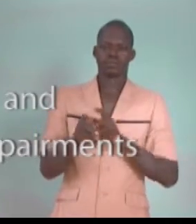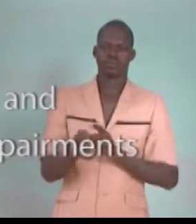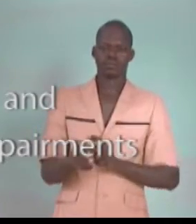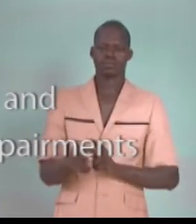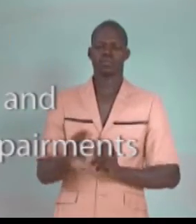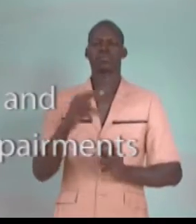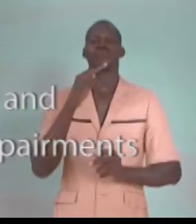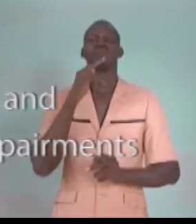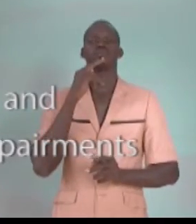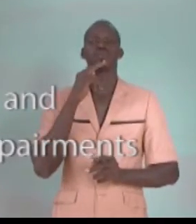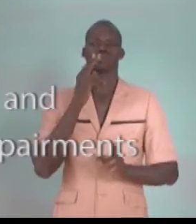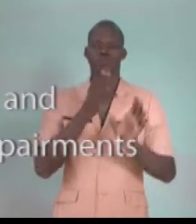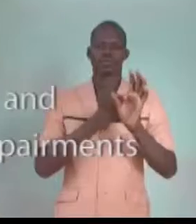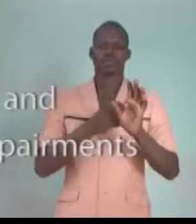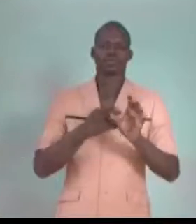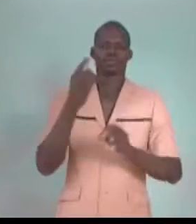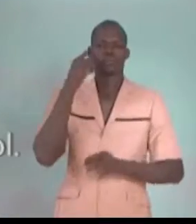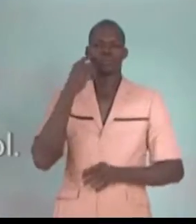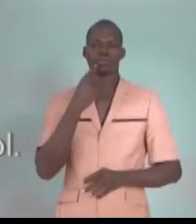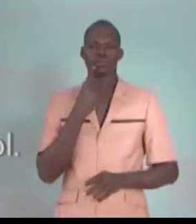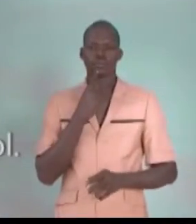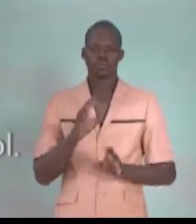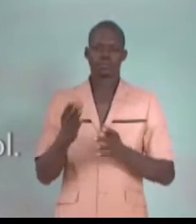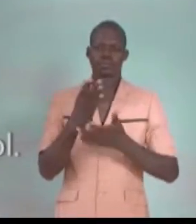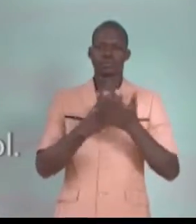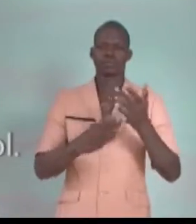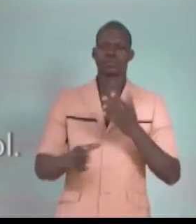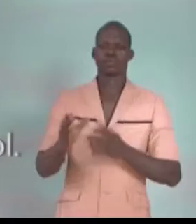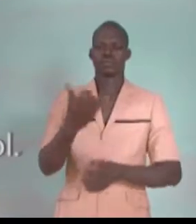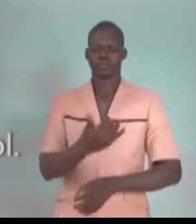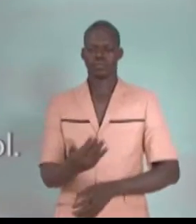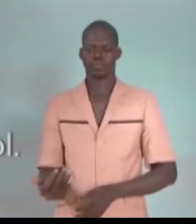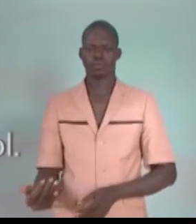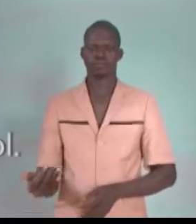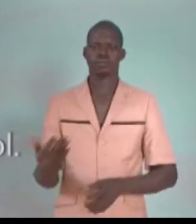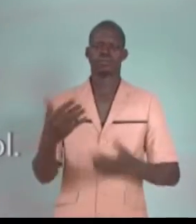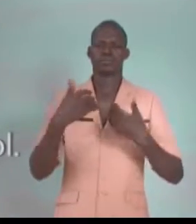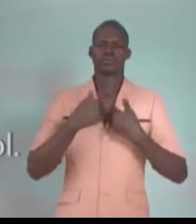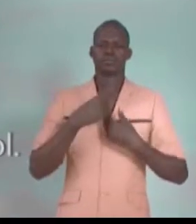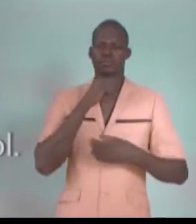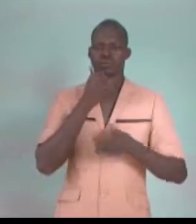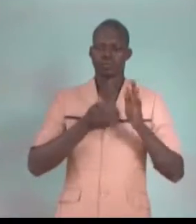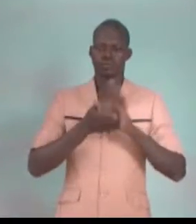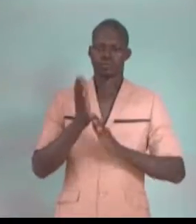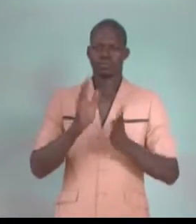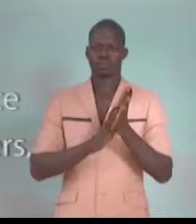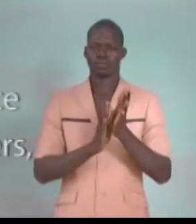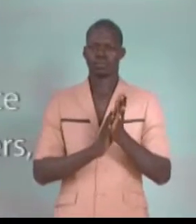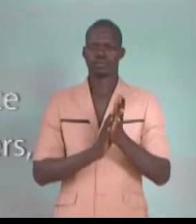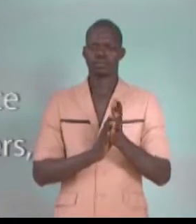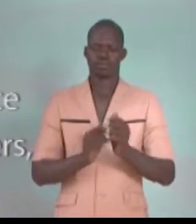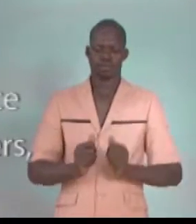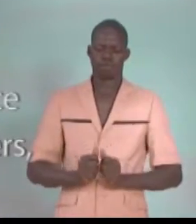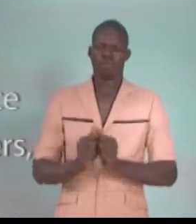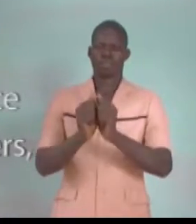et Dipama-Hilda, handicapée auditive, font partie des rares enfants handicapés ayant été scolarisés. L